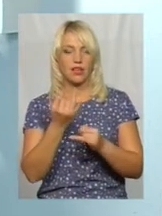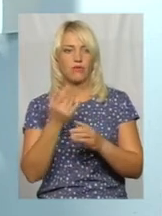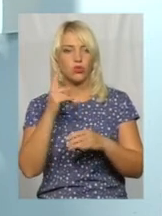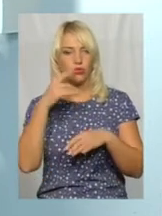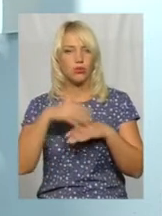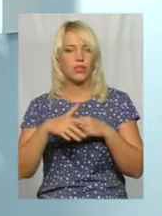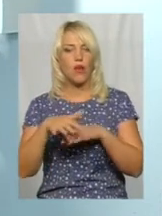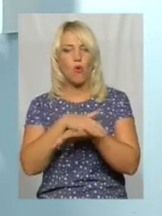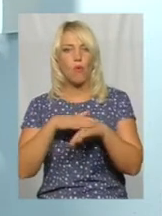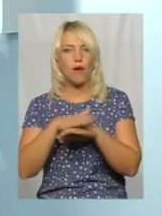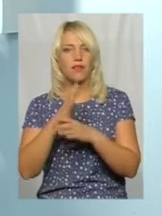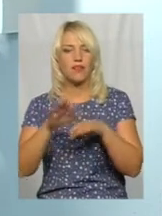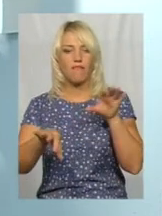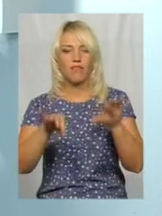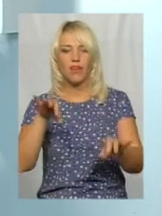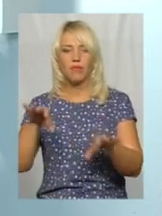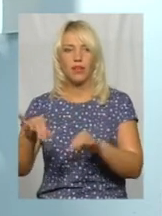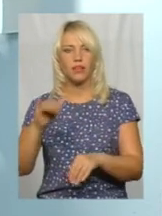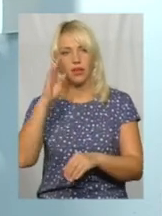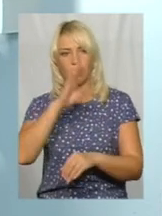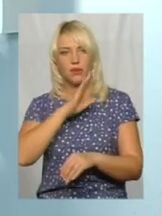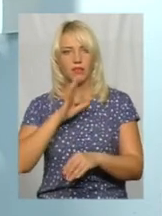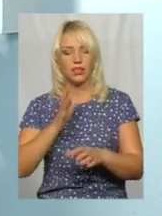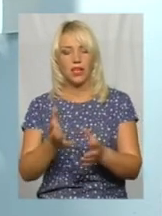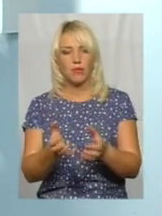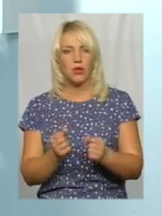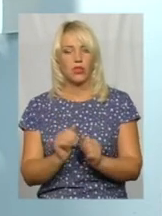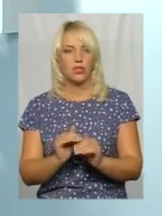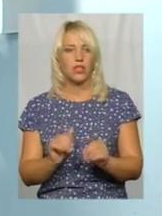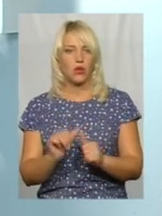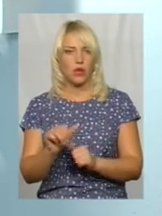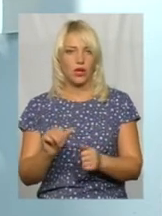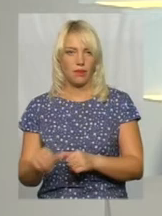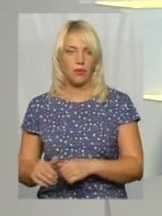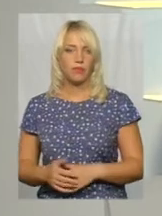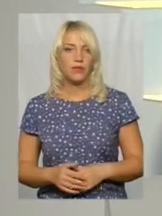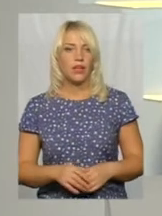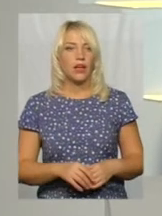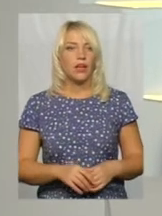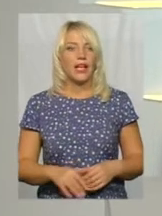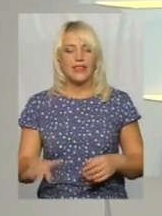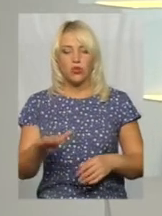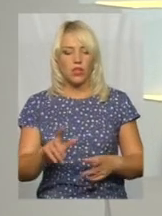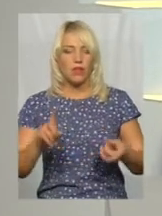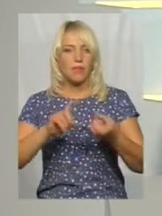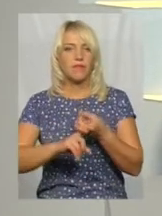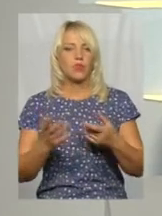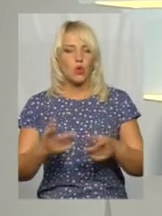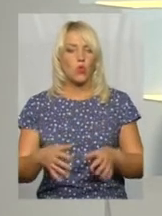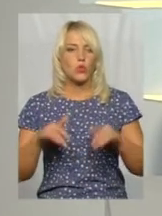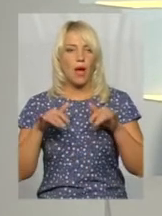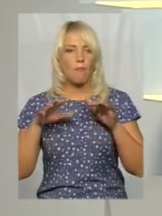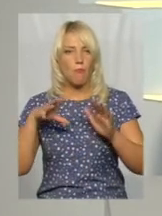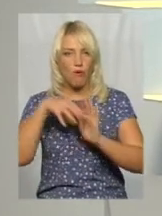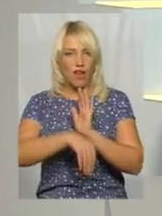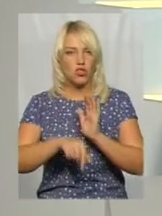суспільстві і громаді є вибір, і батьки довозять дітей із України. То територіальна прив'язка, яку запроваджували цього року, цю проблему